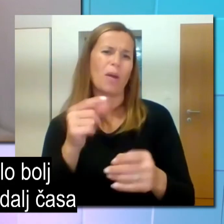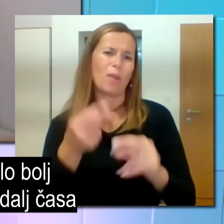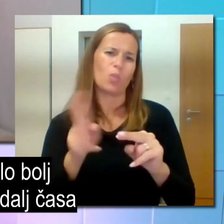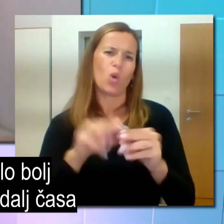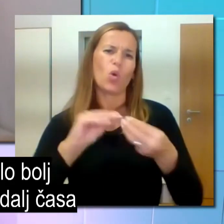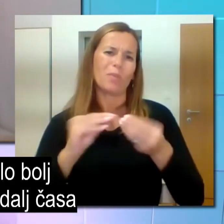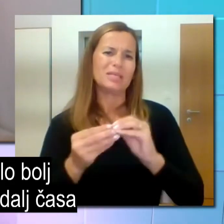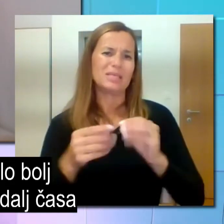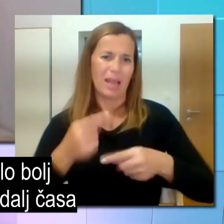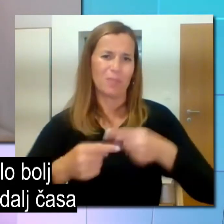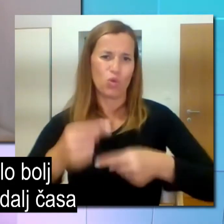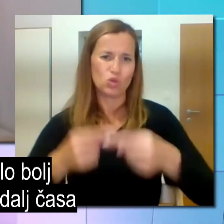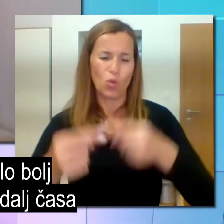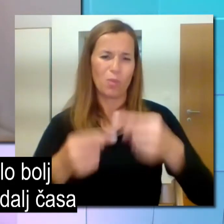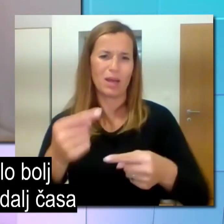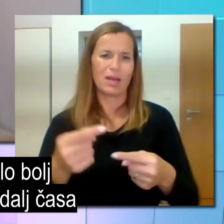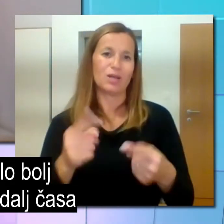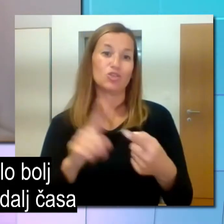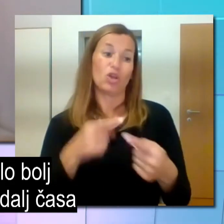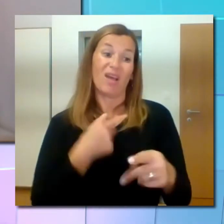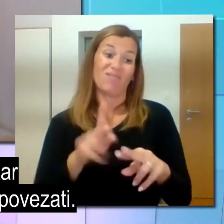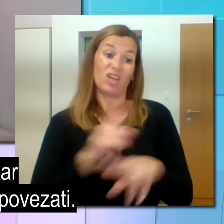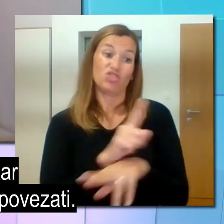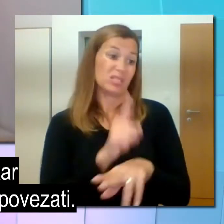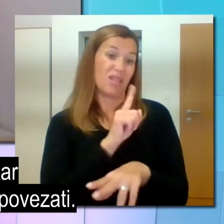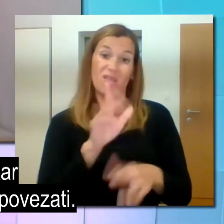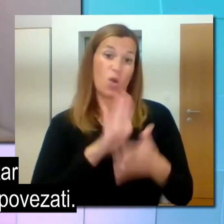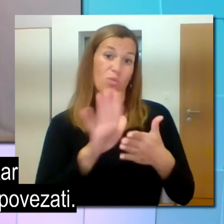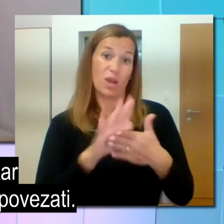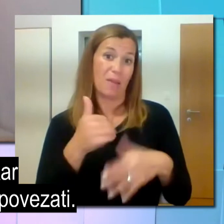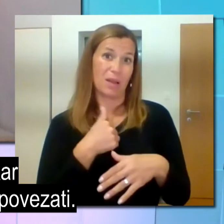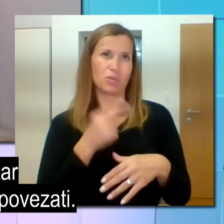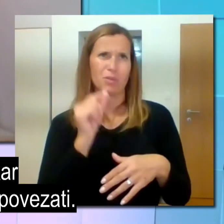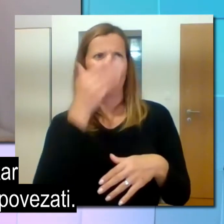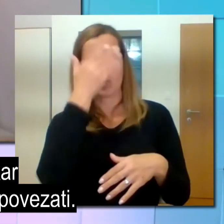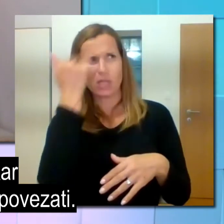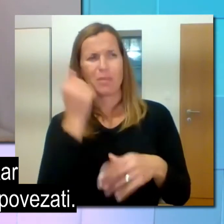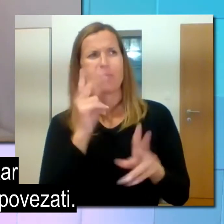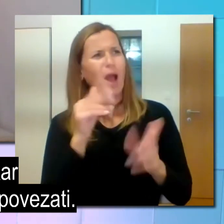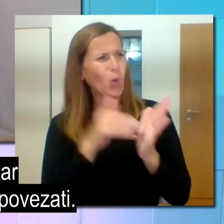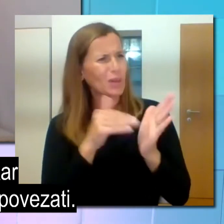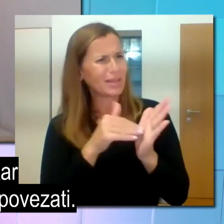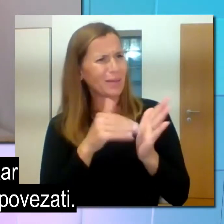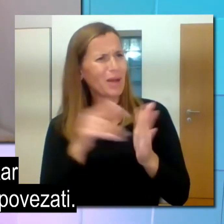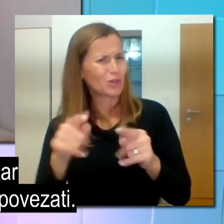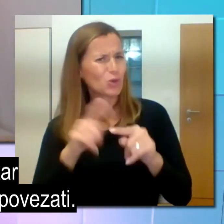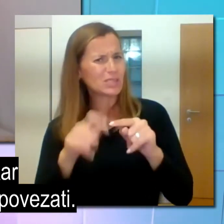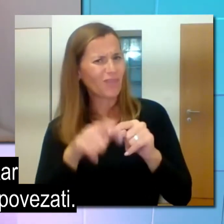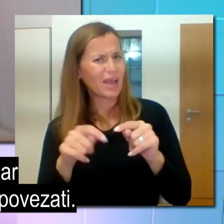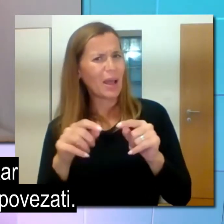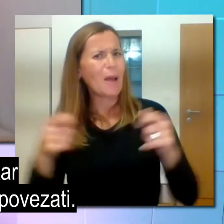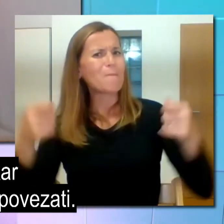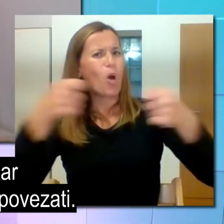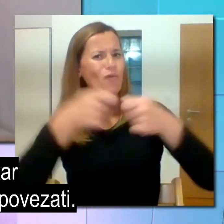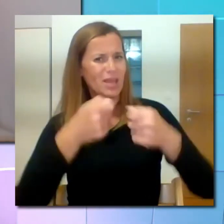pa zapleten postopek, ki če ga dal časa nam uporabljaš, potem kar pozabiš, kako moraš zadevo